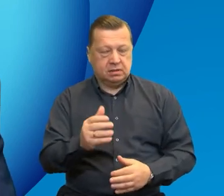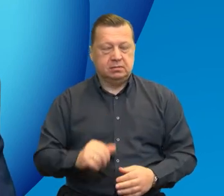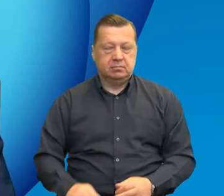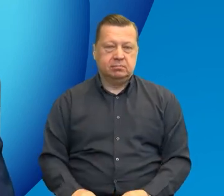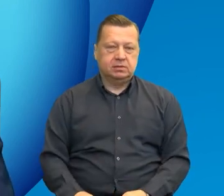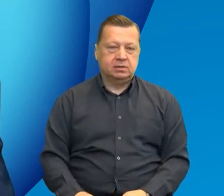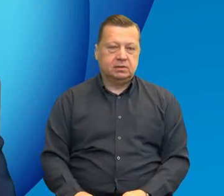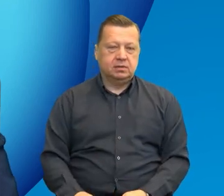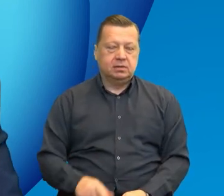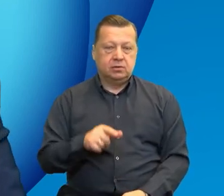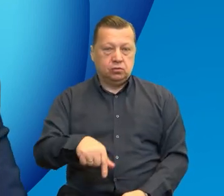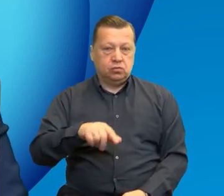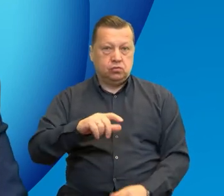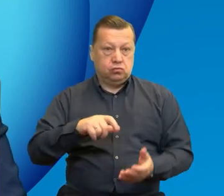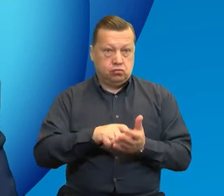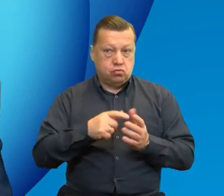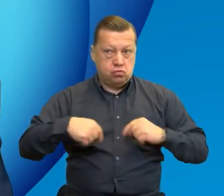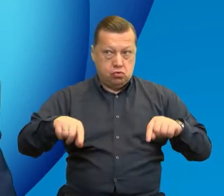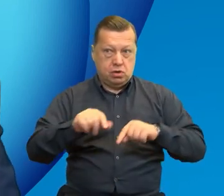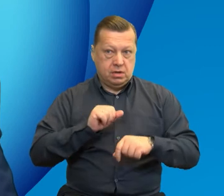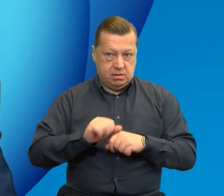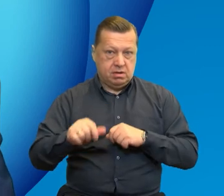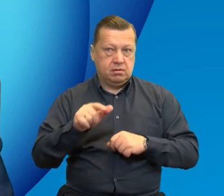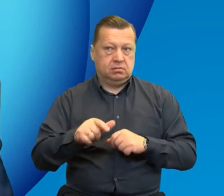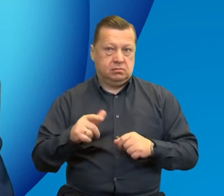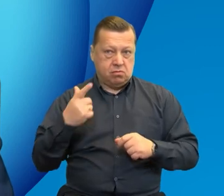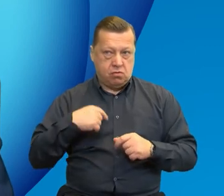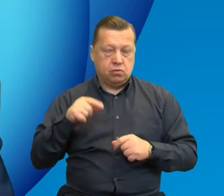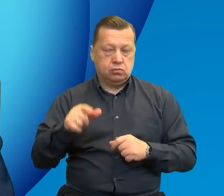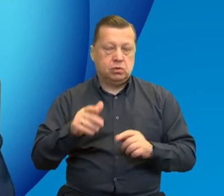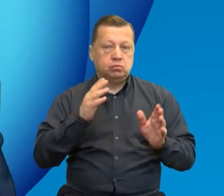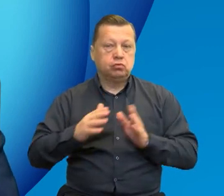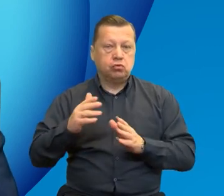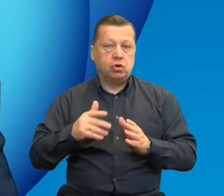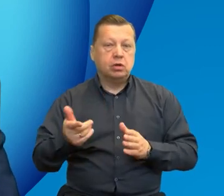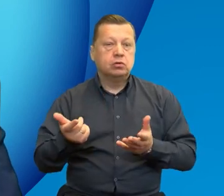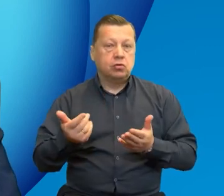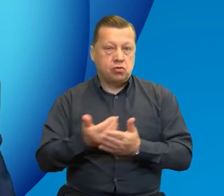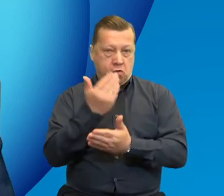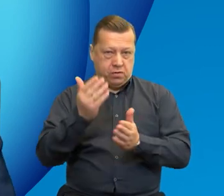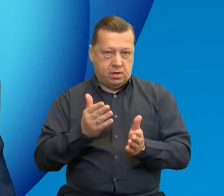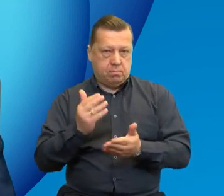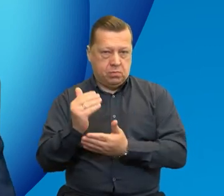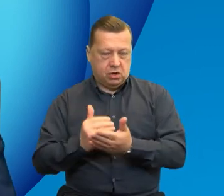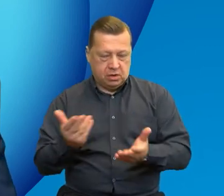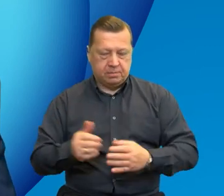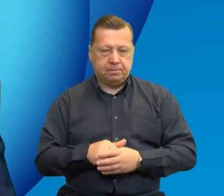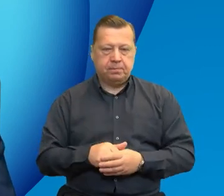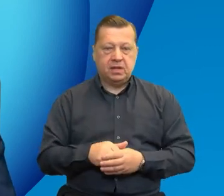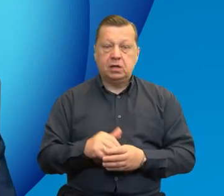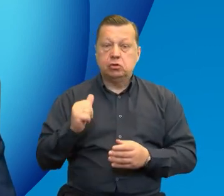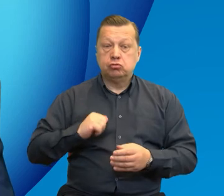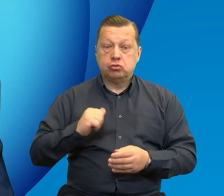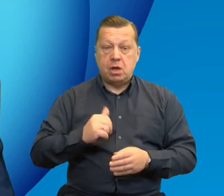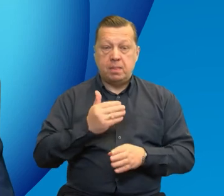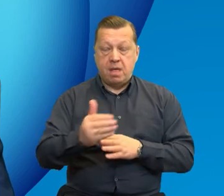właśnie w naszym studiu osoby, które pracują bezpośrednio nad przygotowaniem nowych programów i czekamy na Państwa kolejne pytania. Widzę,